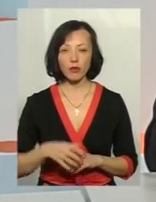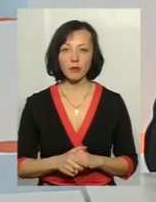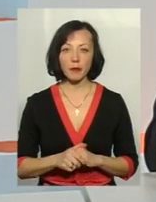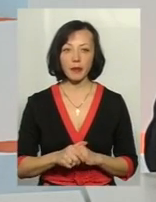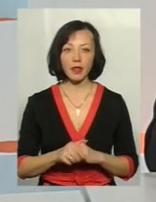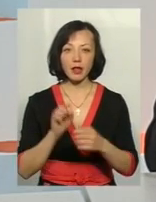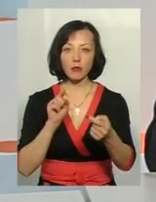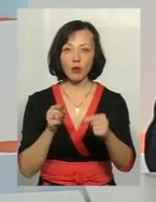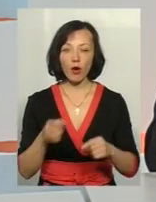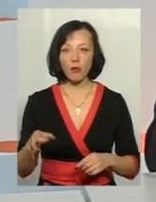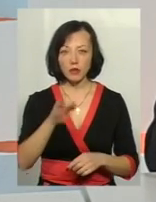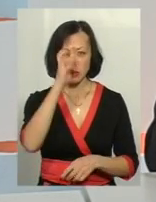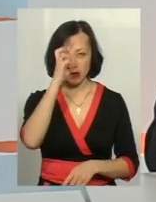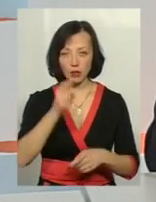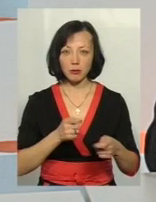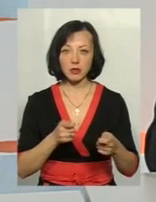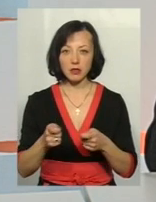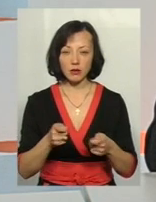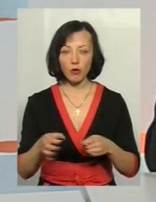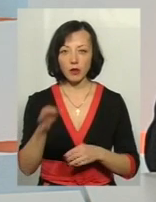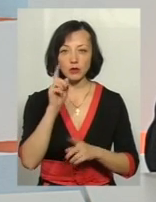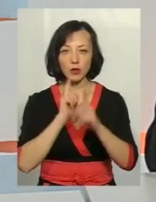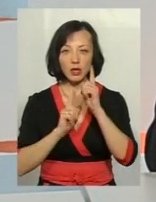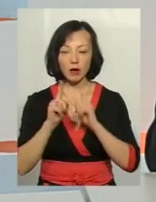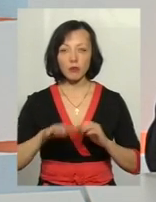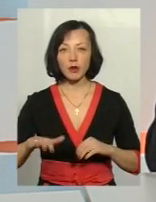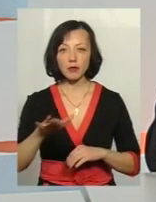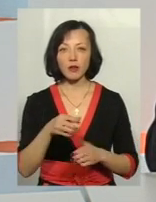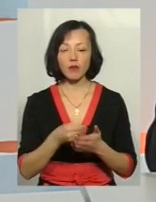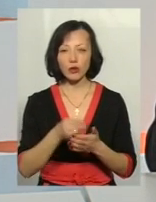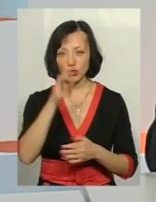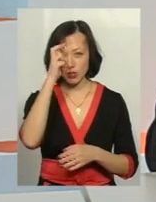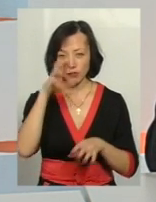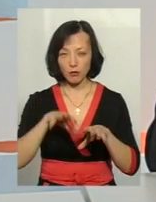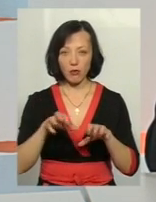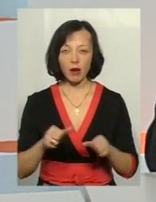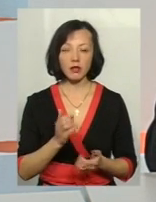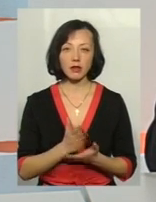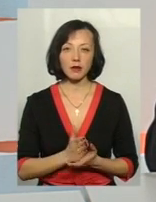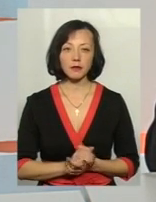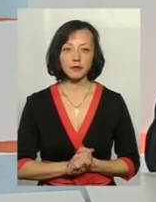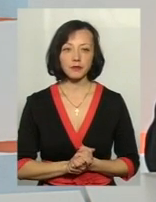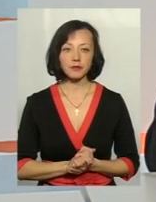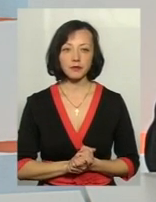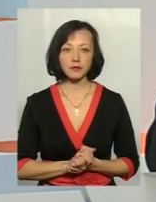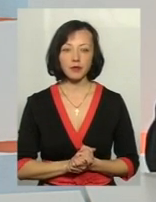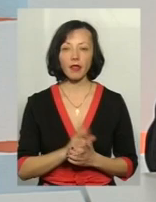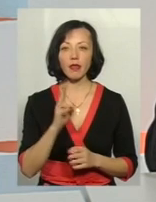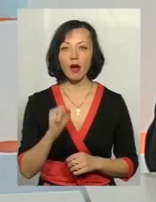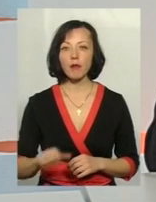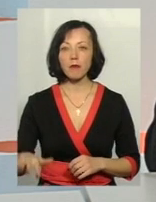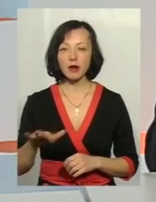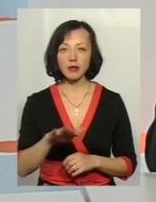напроти обласної державної адміністрації, обласної ради в приміщенні фонду державного майна, фактично на Майдані Незалежності.